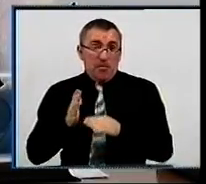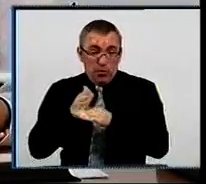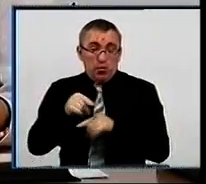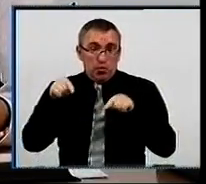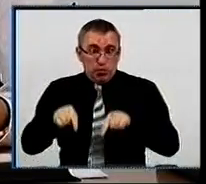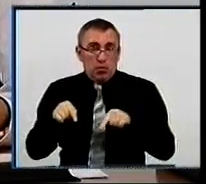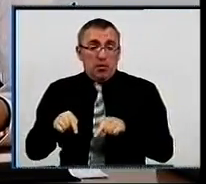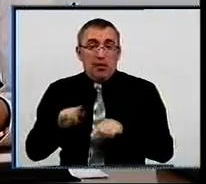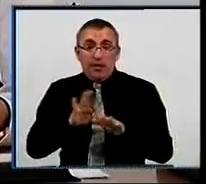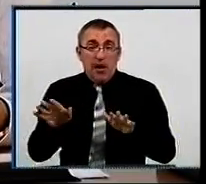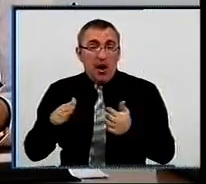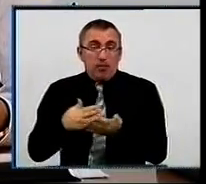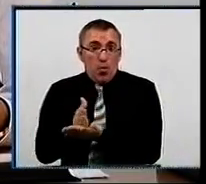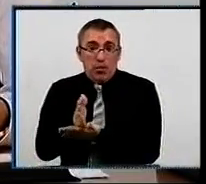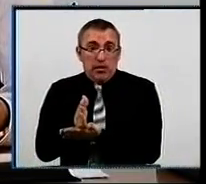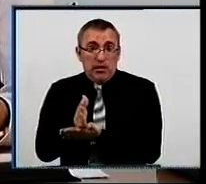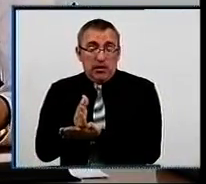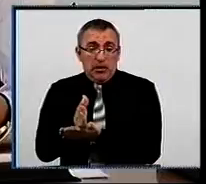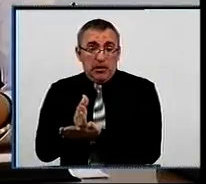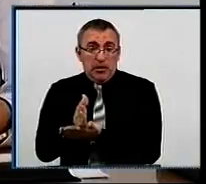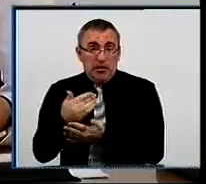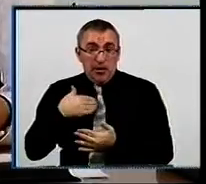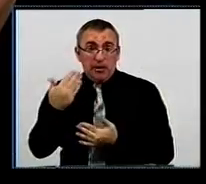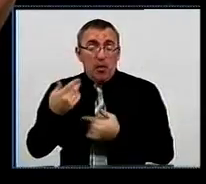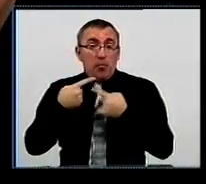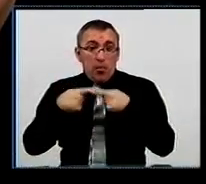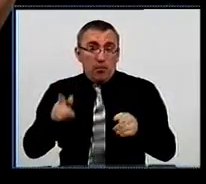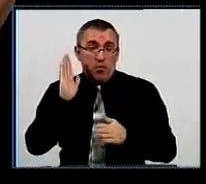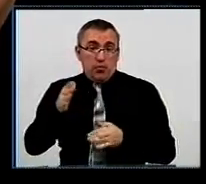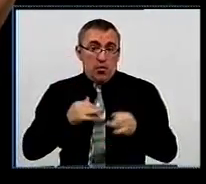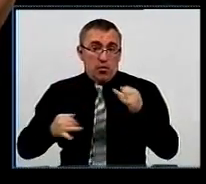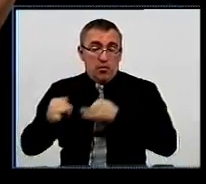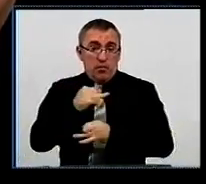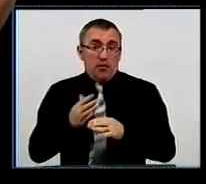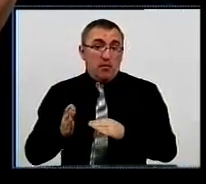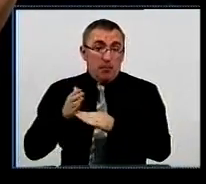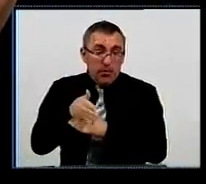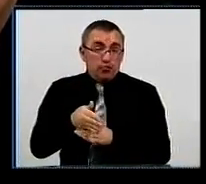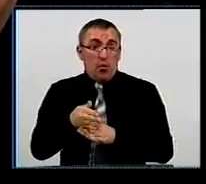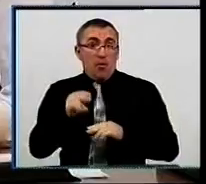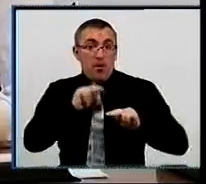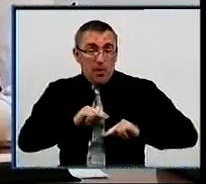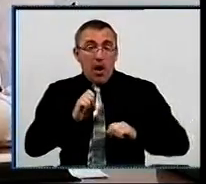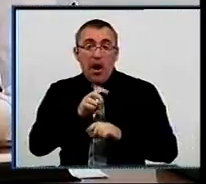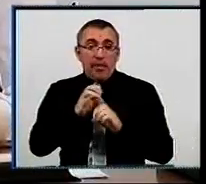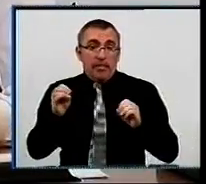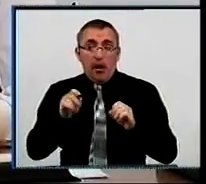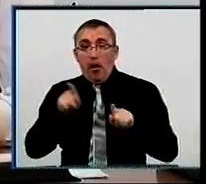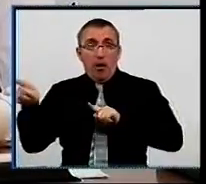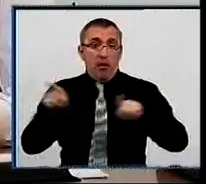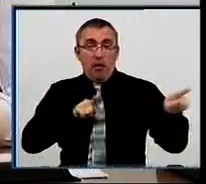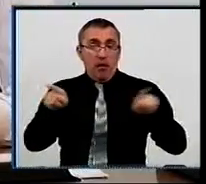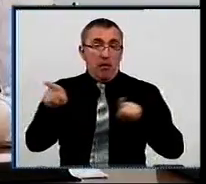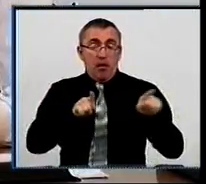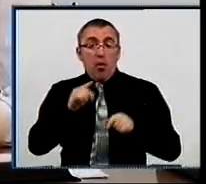сюди не з політики, ребята. Я ж з вами по-другому буду розмовляти. Прийшов працювати, а не стрілки переводити,